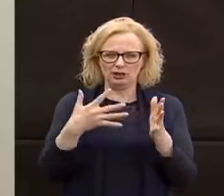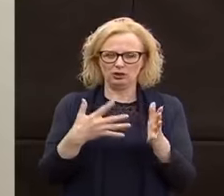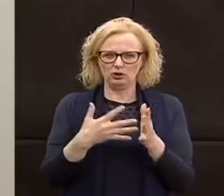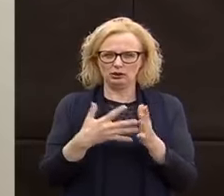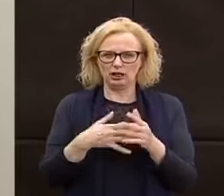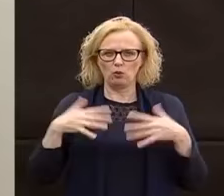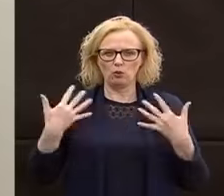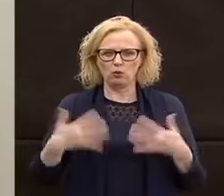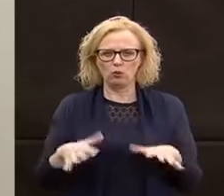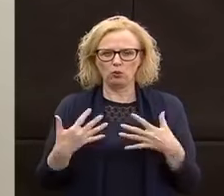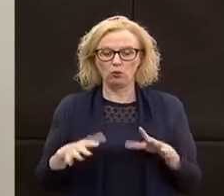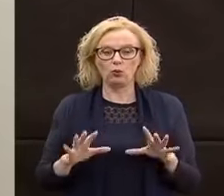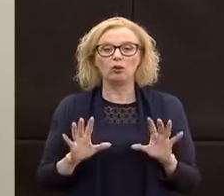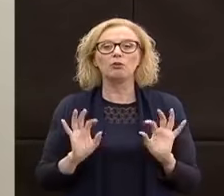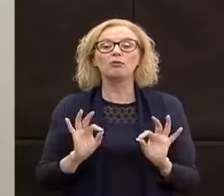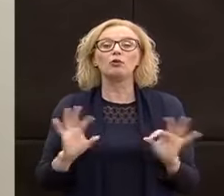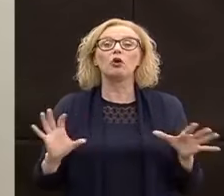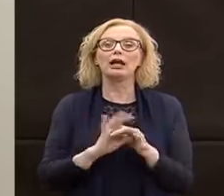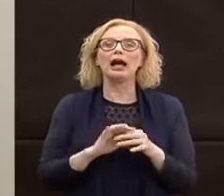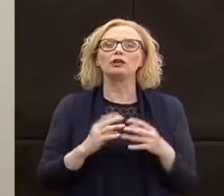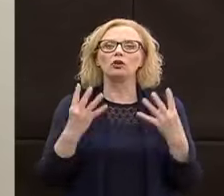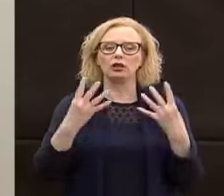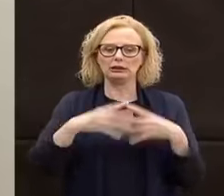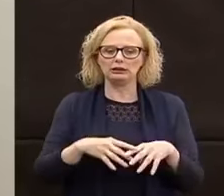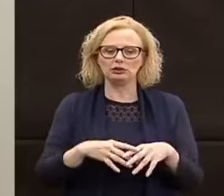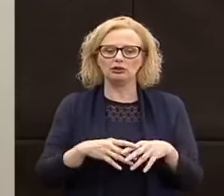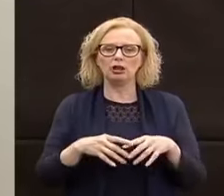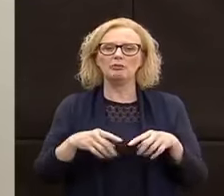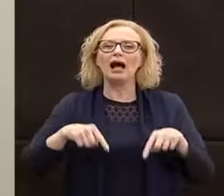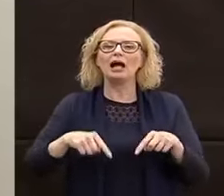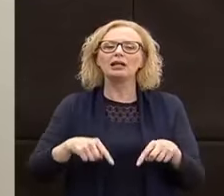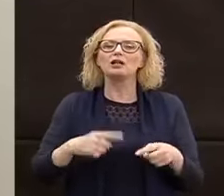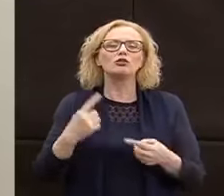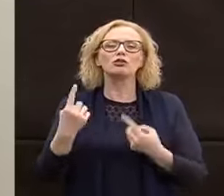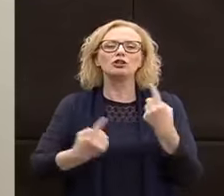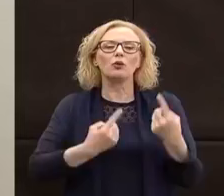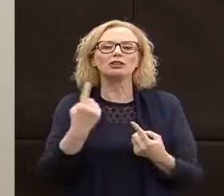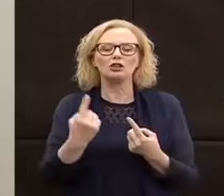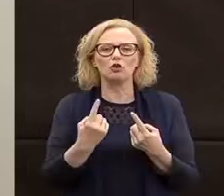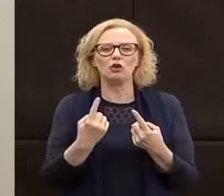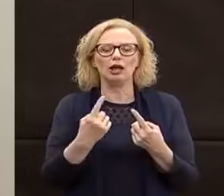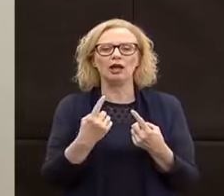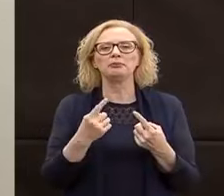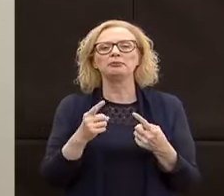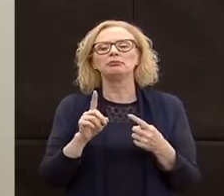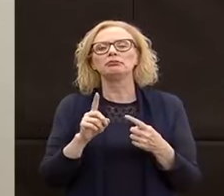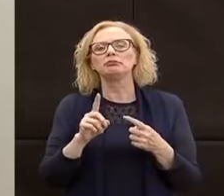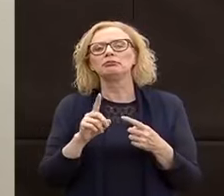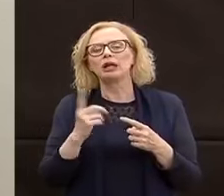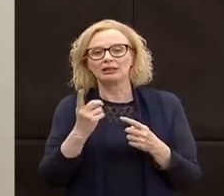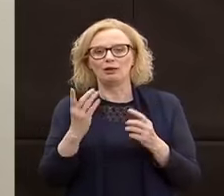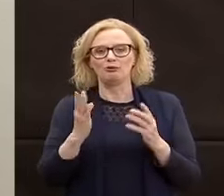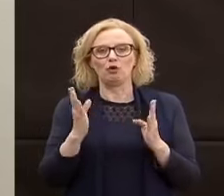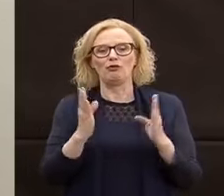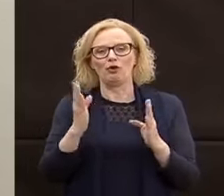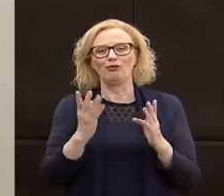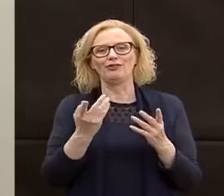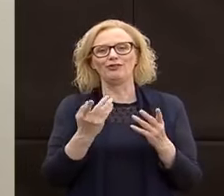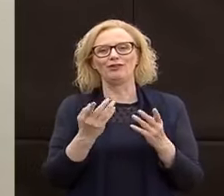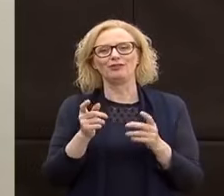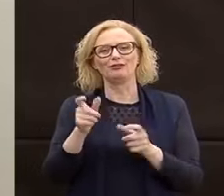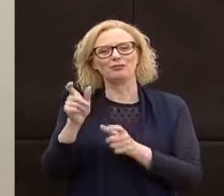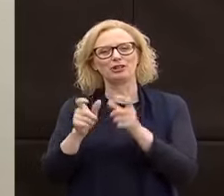anche quelli che impegnavano più sotto l'aspetto organizzativo, adesso com'è la situazione sia nel confronto dei parenti, degli